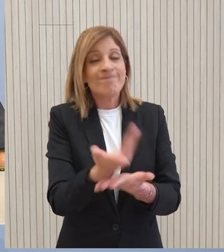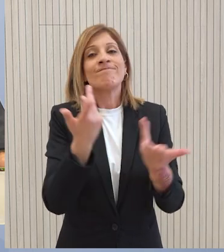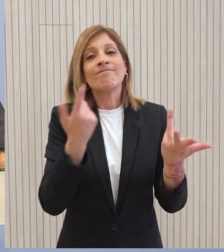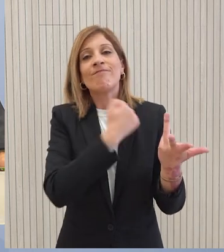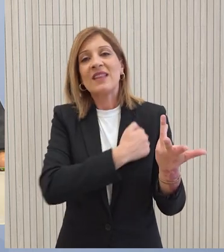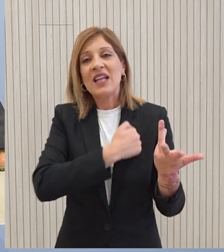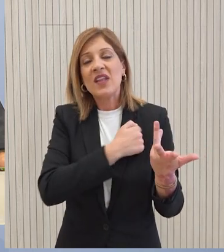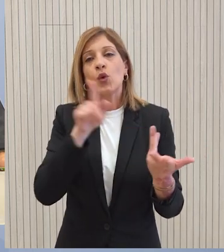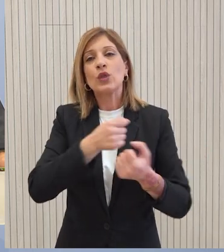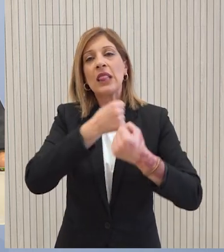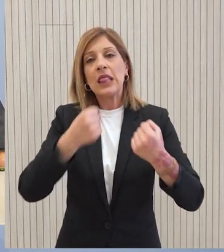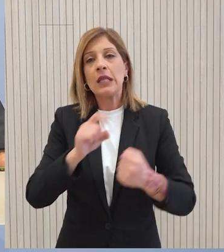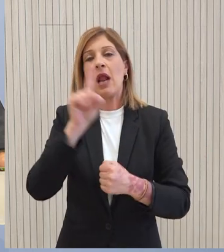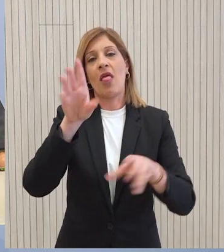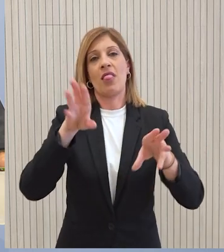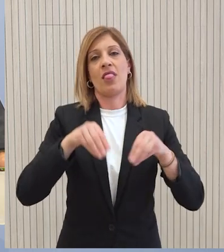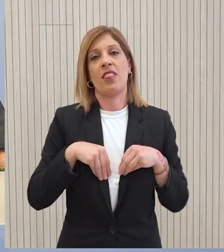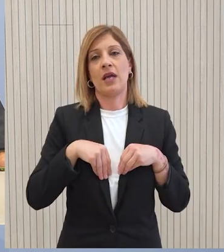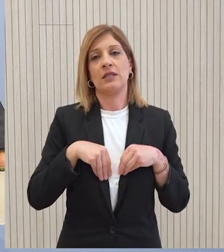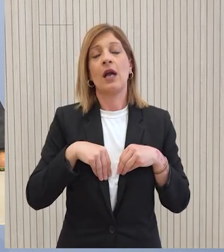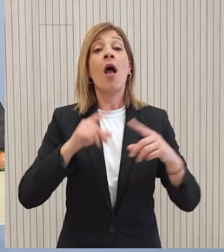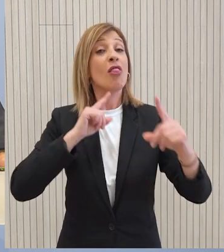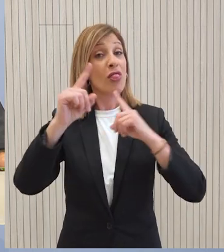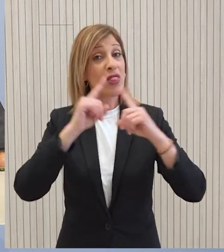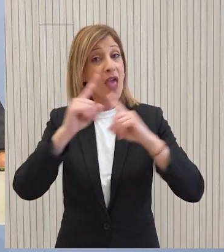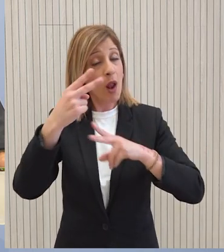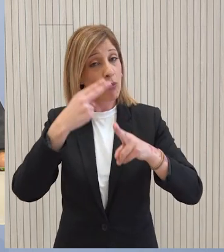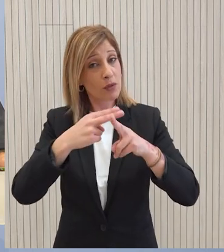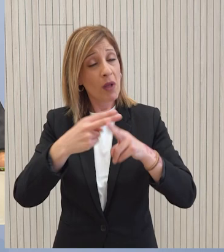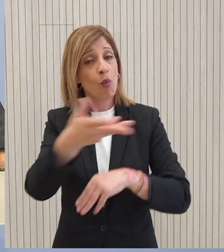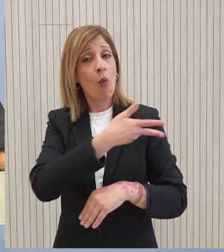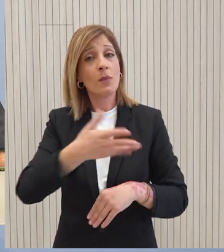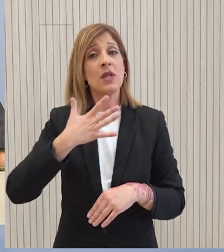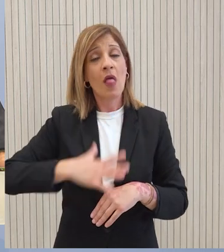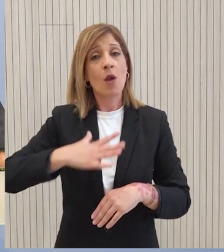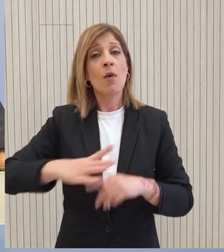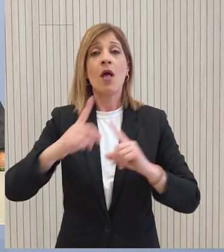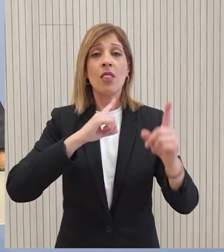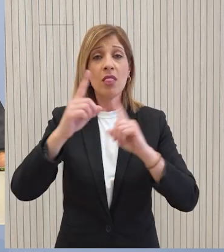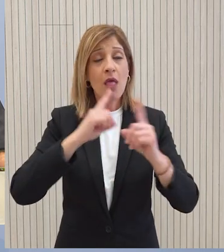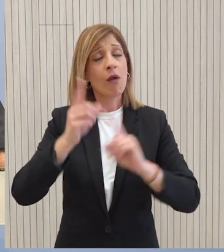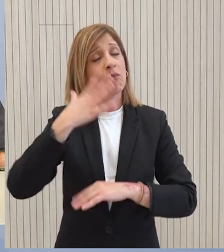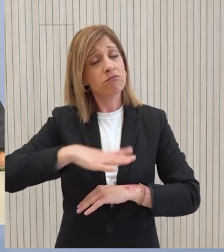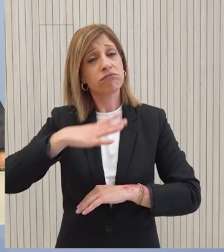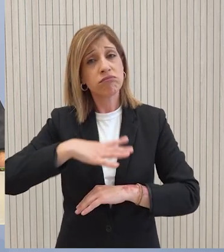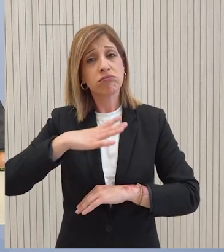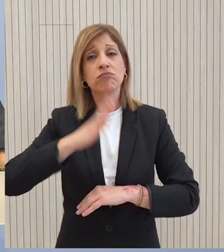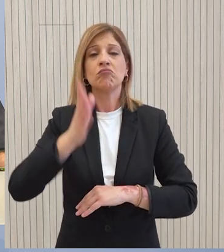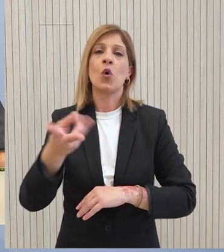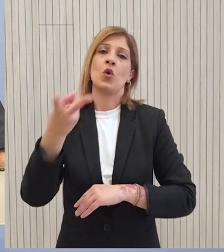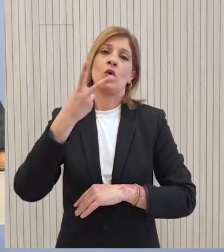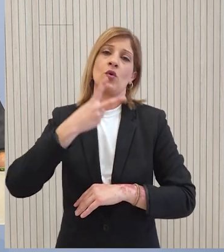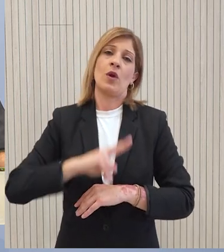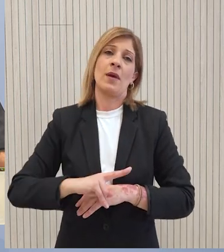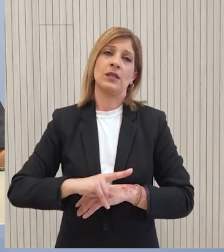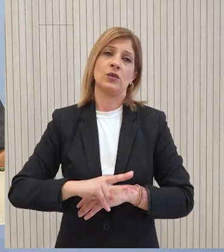τον κύριο Τατάρ εμείς θεωρούμε ότι είναι μέσα από τον διάλογο και αυτό είναι αυτονόητο που μπορούν να δοθούν οι απαντήσεις μπορούν να απαντηθούν οι